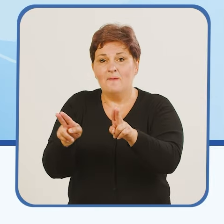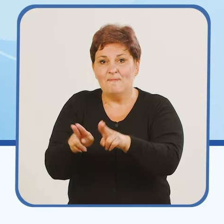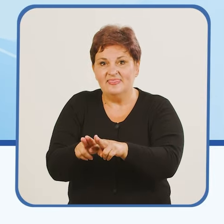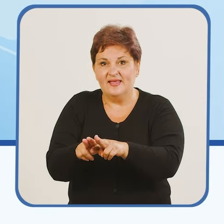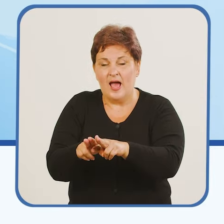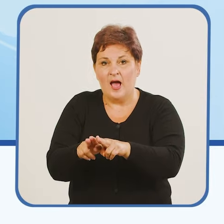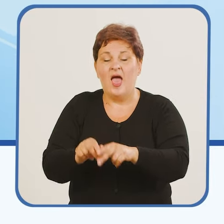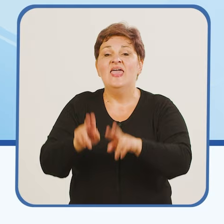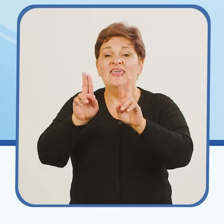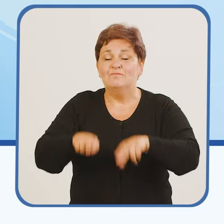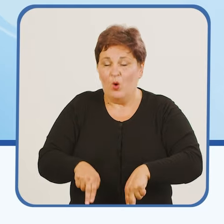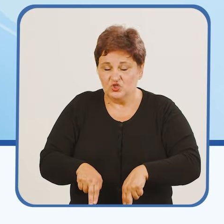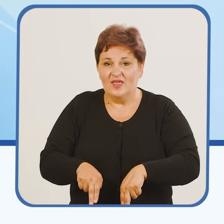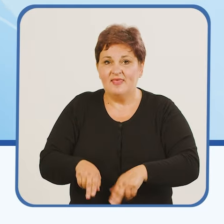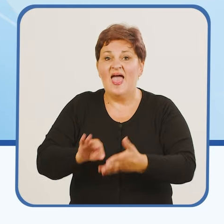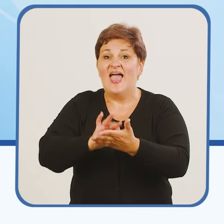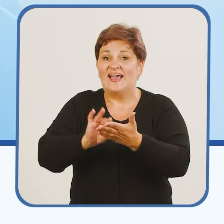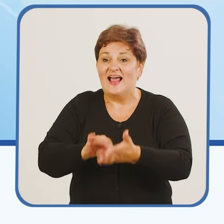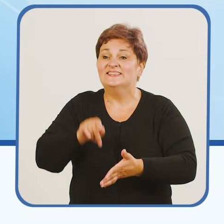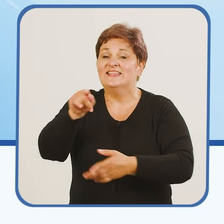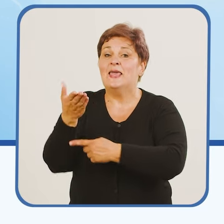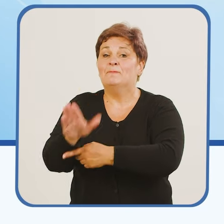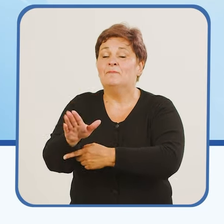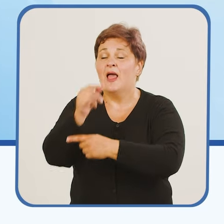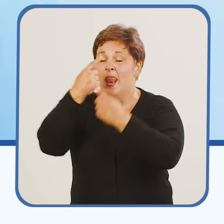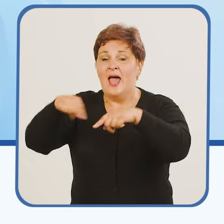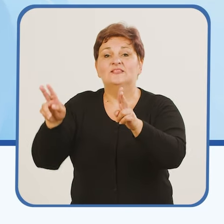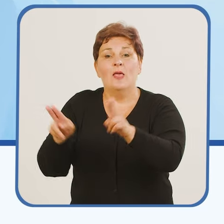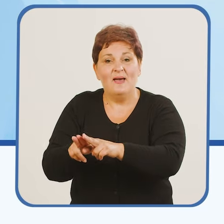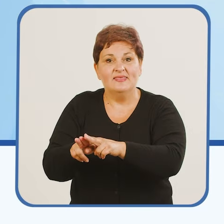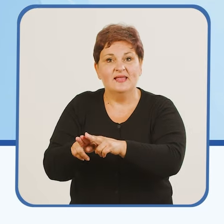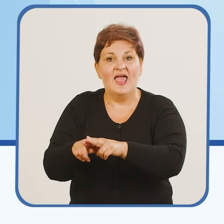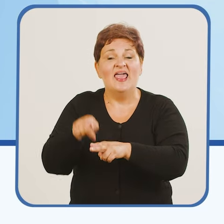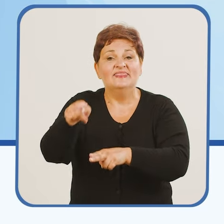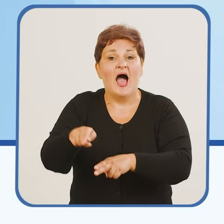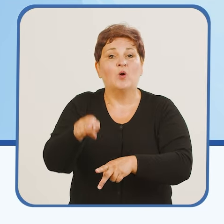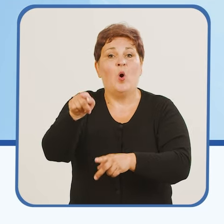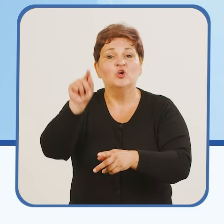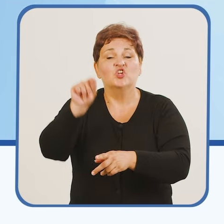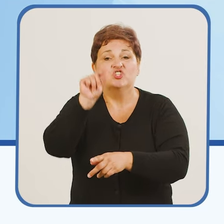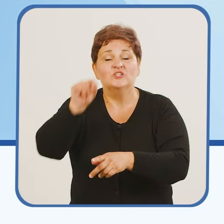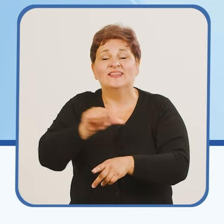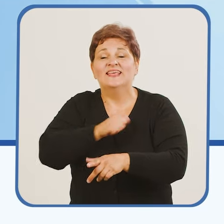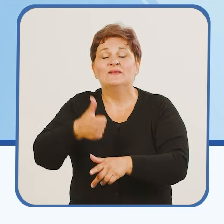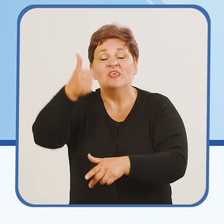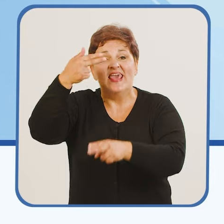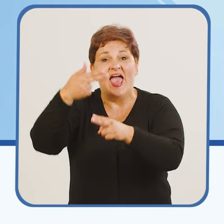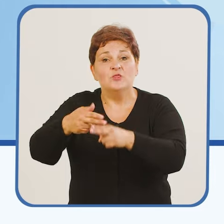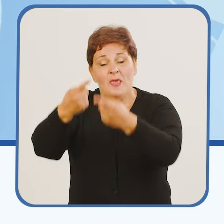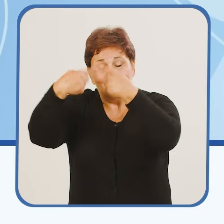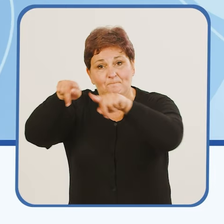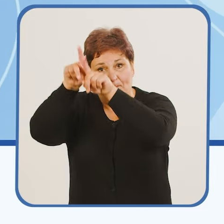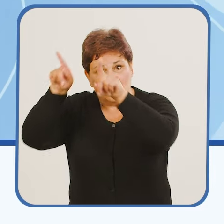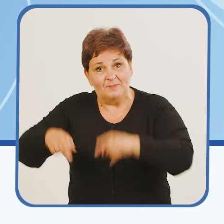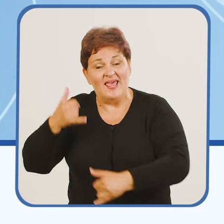nacionalnih manjina, imate mogućnost glasovati za pripadnika nacionalne manjine, tako što ćete označiti samo jedno